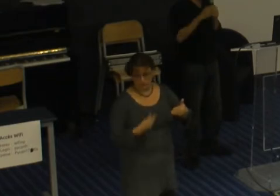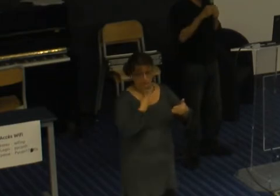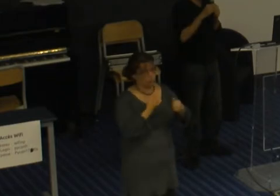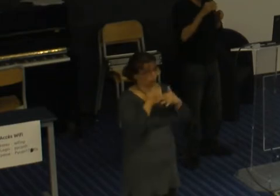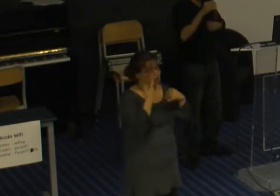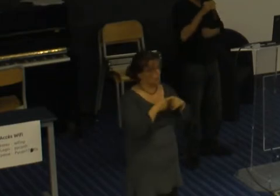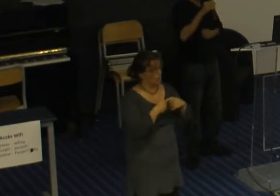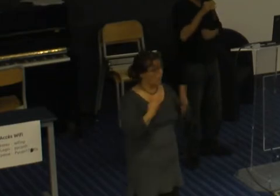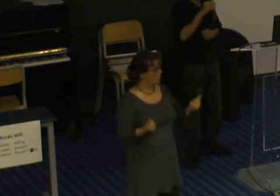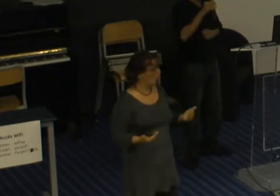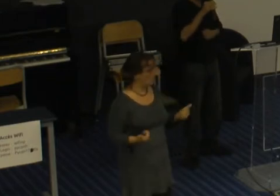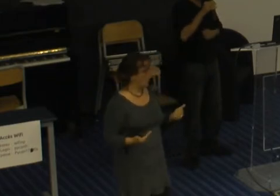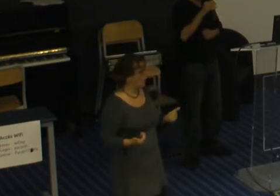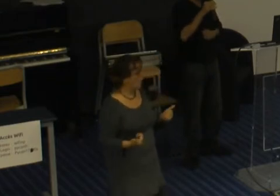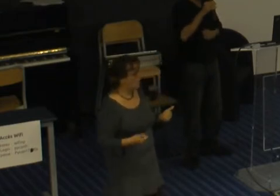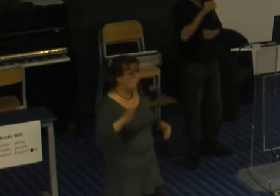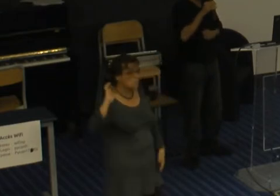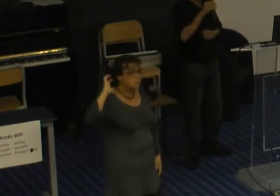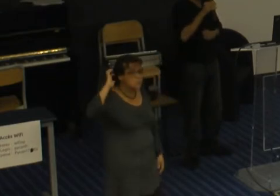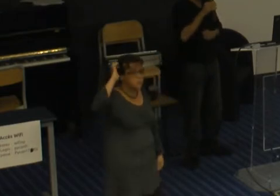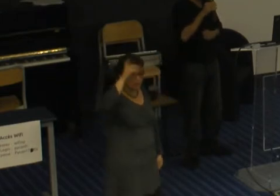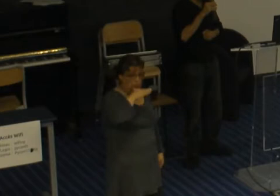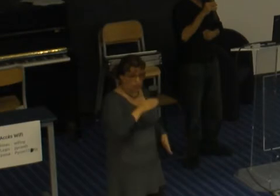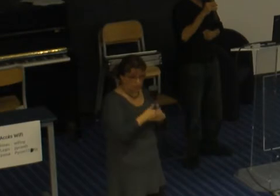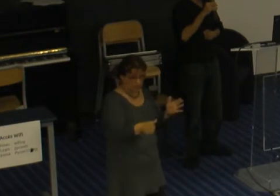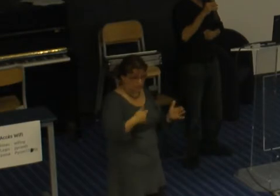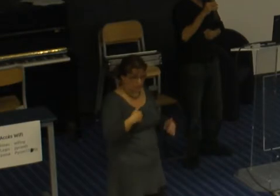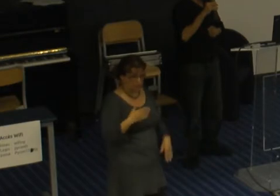plusieurs fois à tendre sous le cagnard dehors parce que je ne pouvais pas ouvrir la porte.